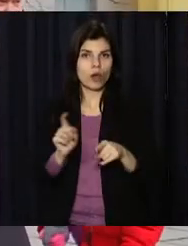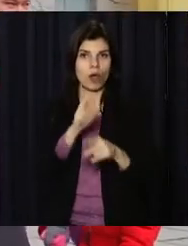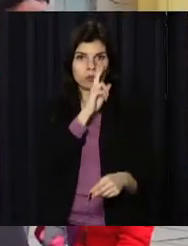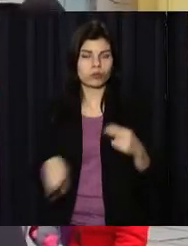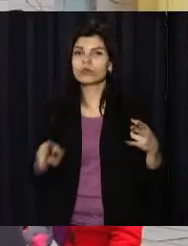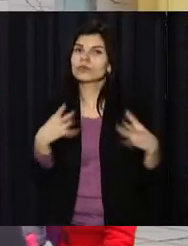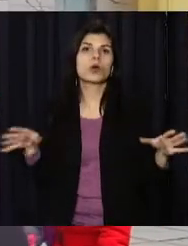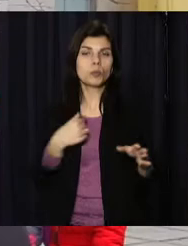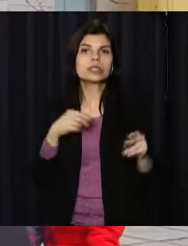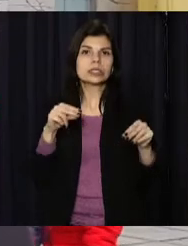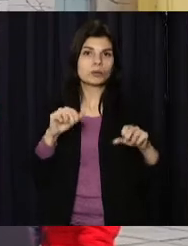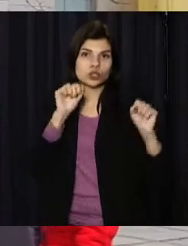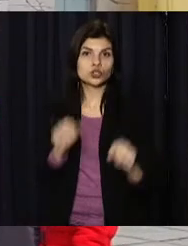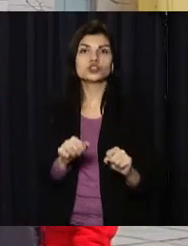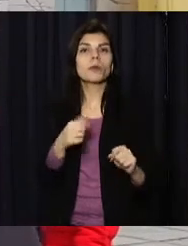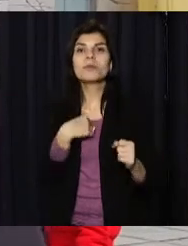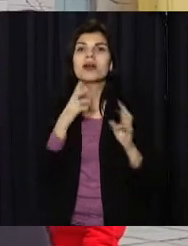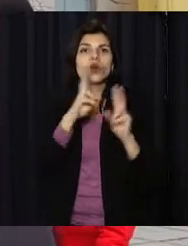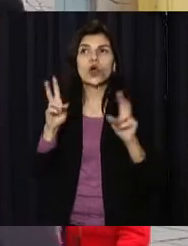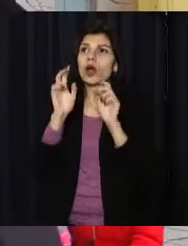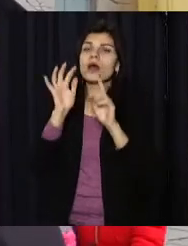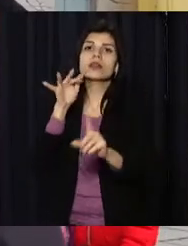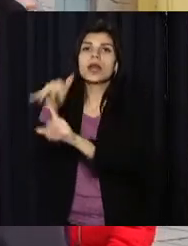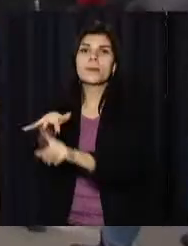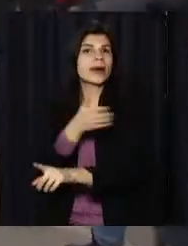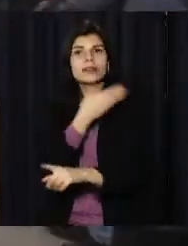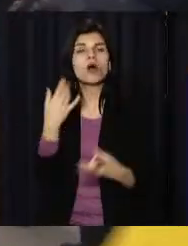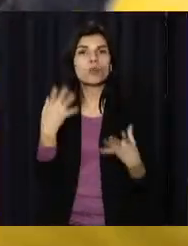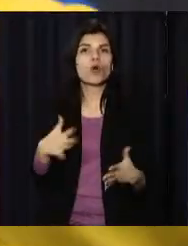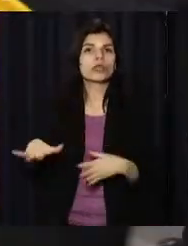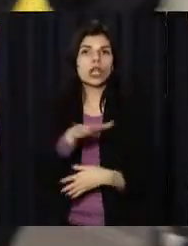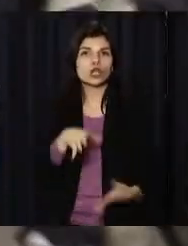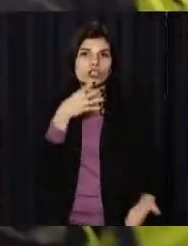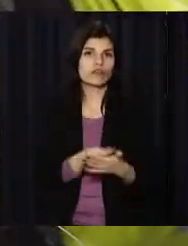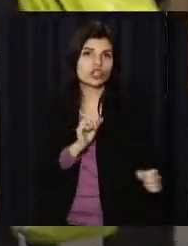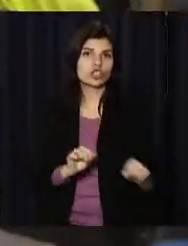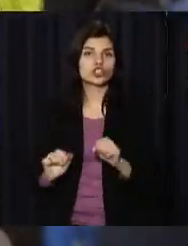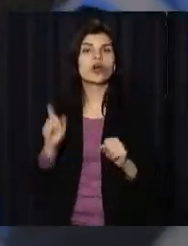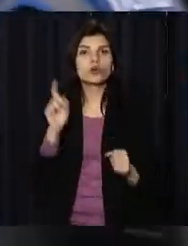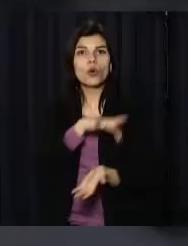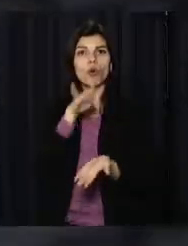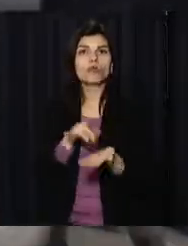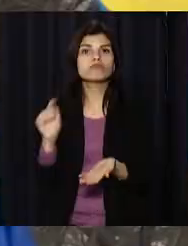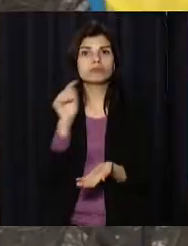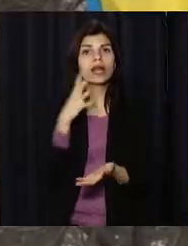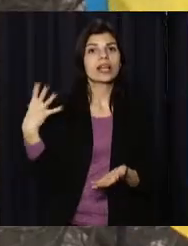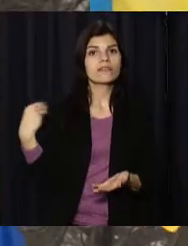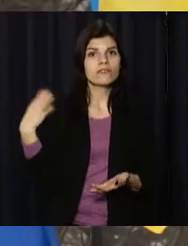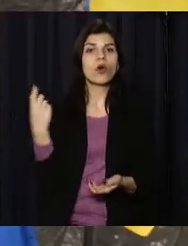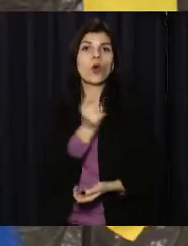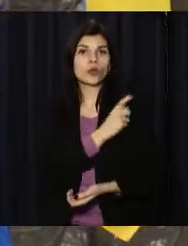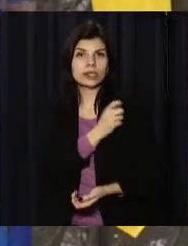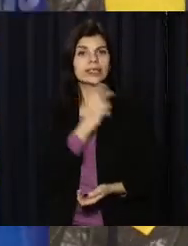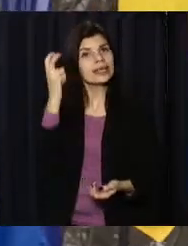ми повинні захищати свою землю. Ми ні на кого не нападаємо, ми захищаємо свої території. Марші єдності відбулися і в інших містах України – Львові,